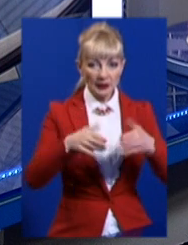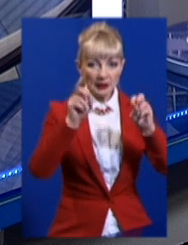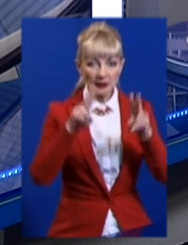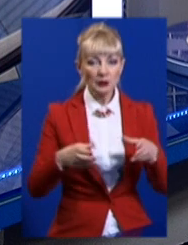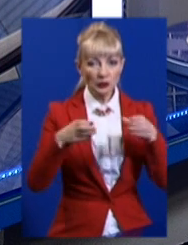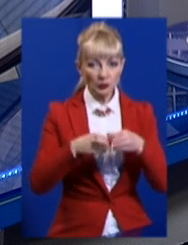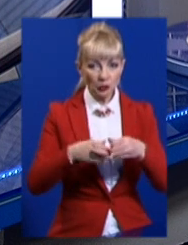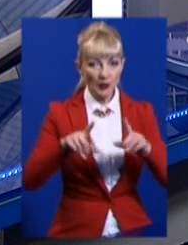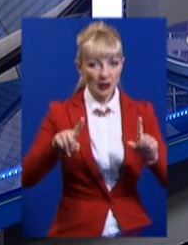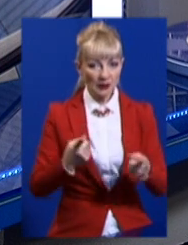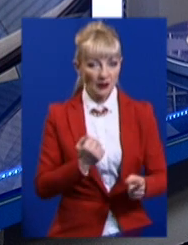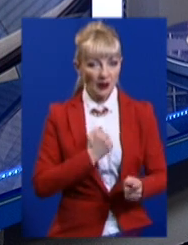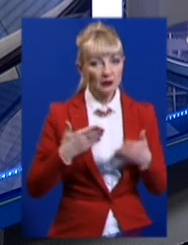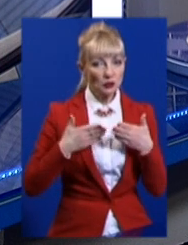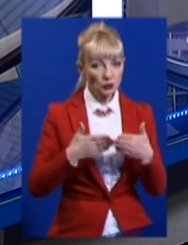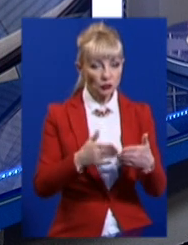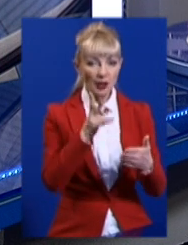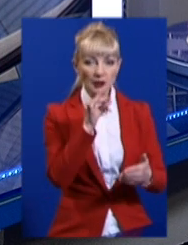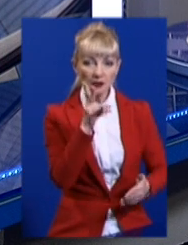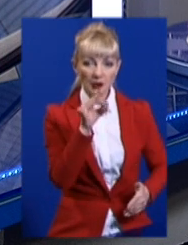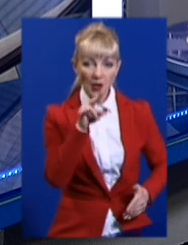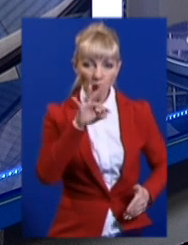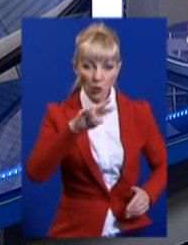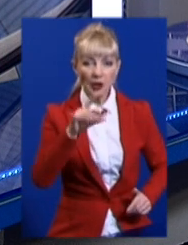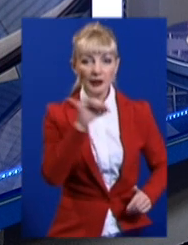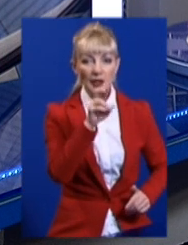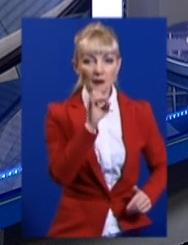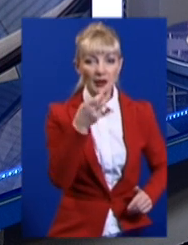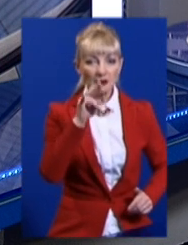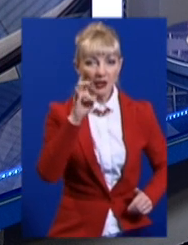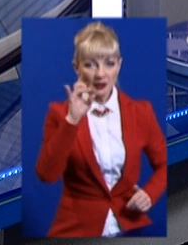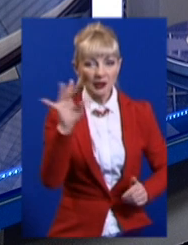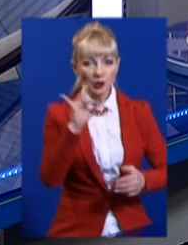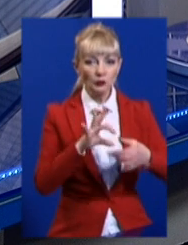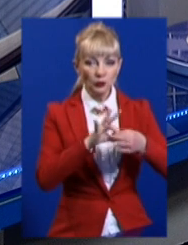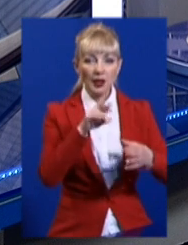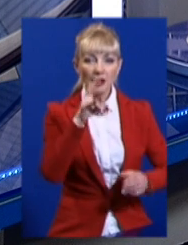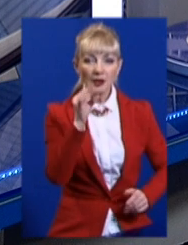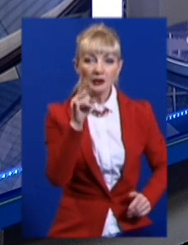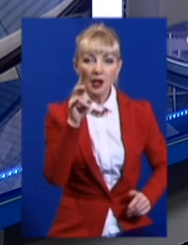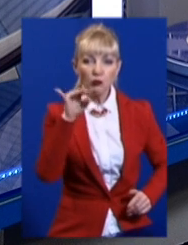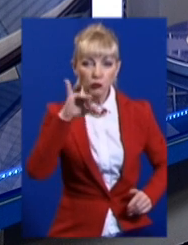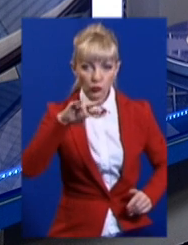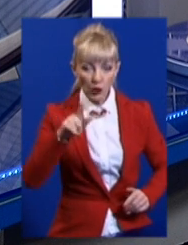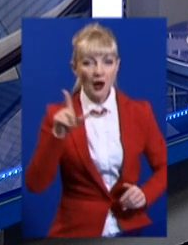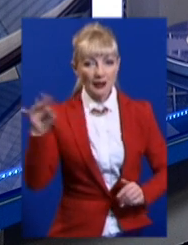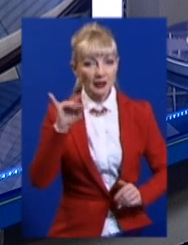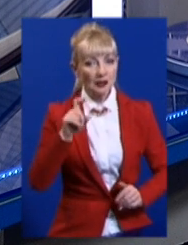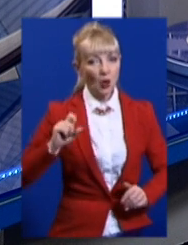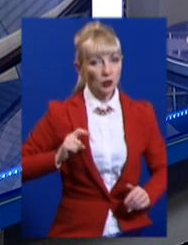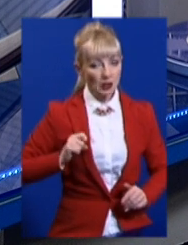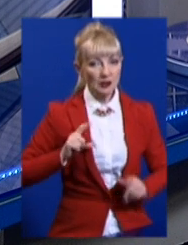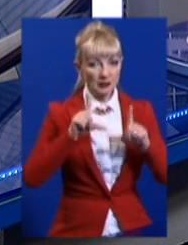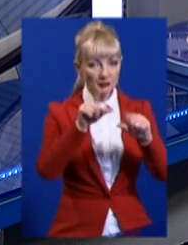захопили українські військові судна «Нікополь» та «Бердянськ» і «Буксир» «Яникапу». Вони йшли із Одеси у Маріуполь. Моряків